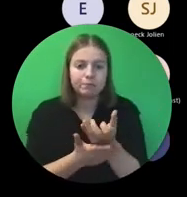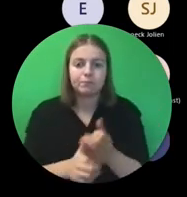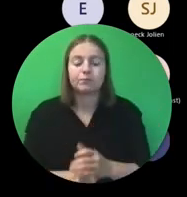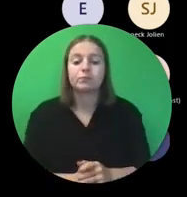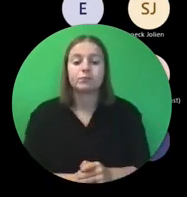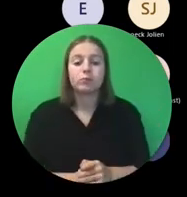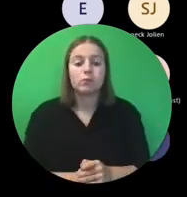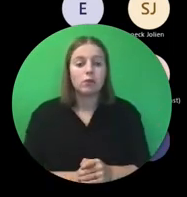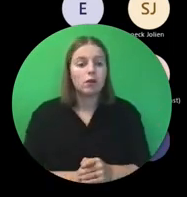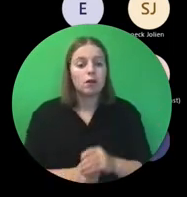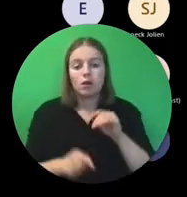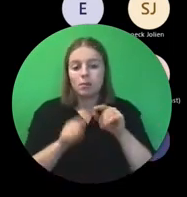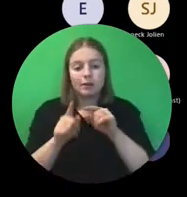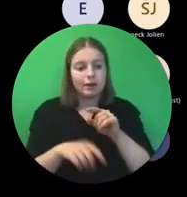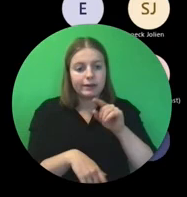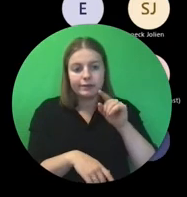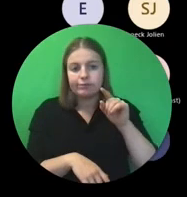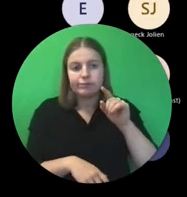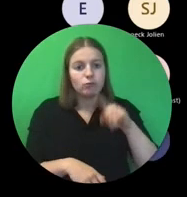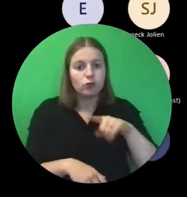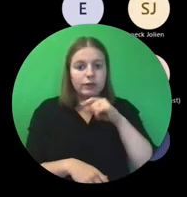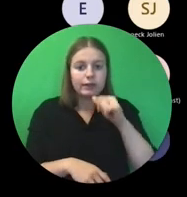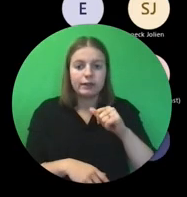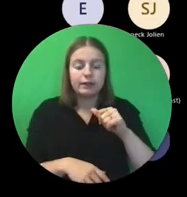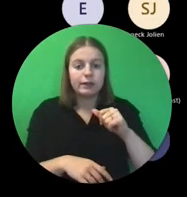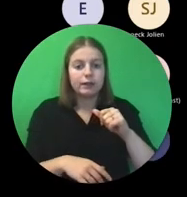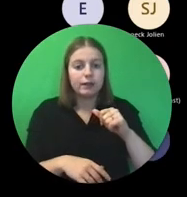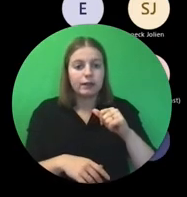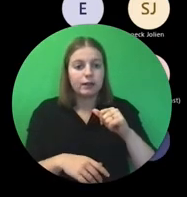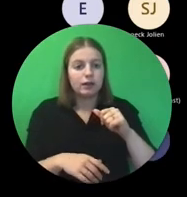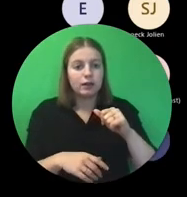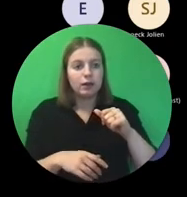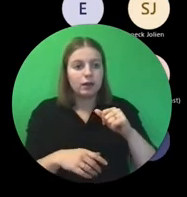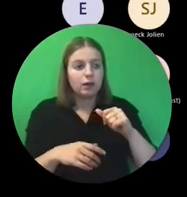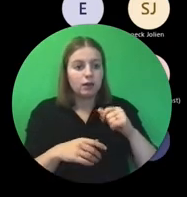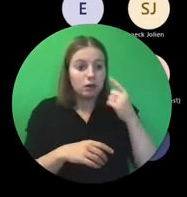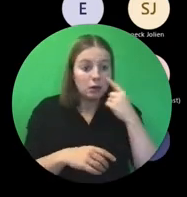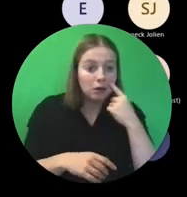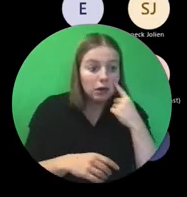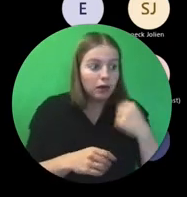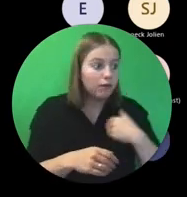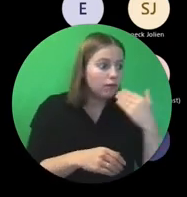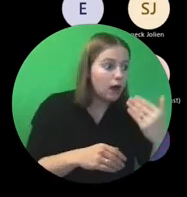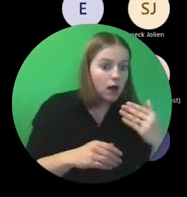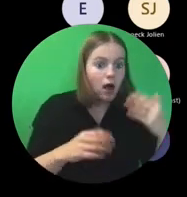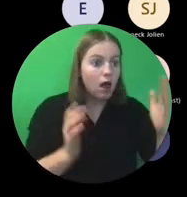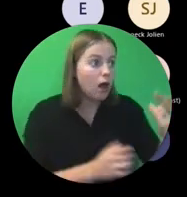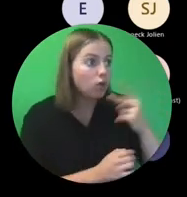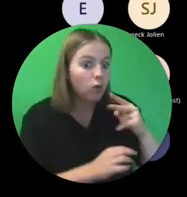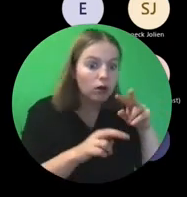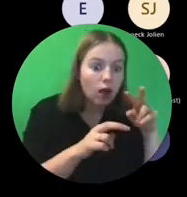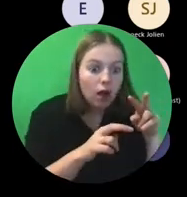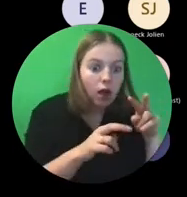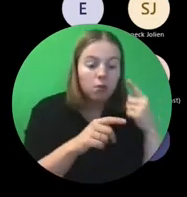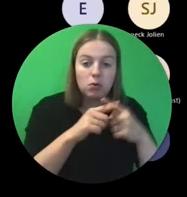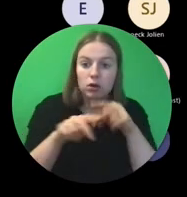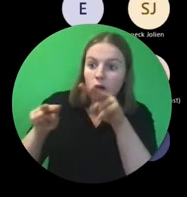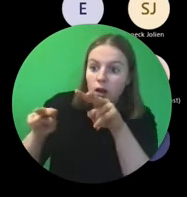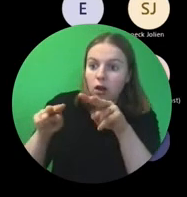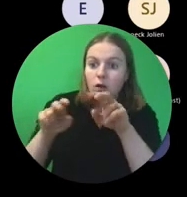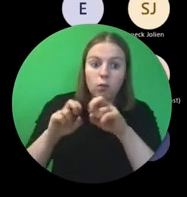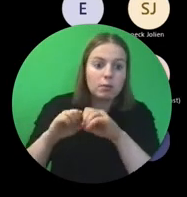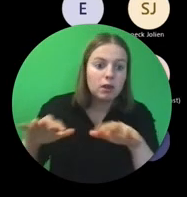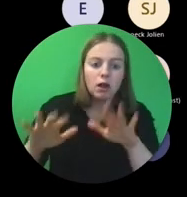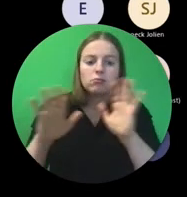Dus je moet geen antwoorden op vragen in de gaten houden. En tegelijkertijd ook het webinar gaan